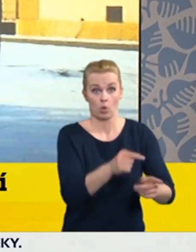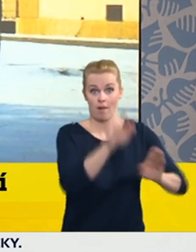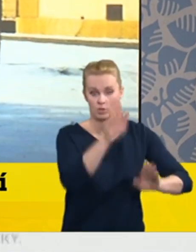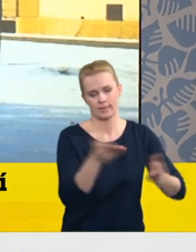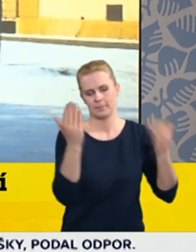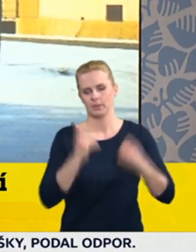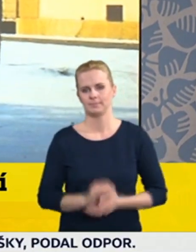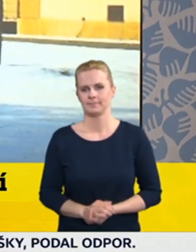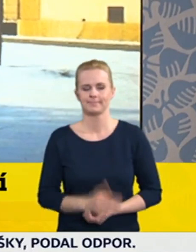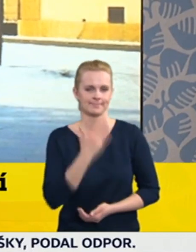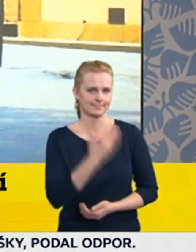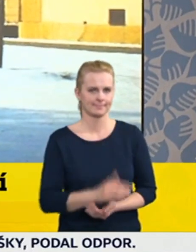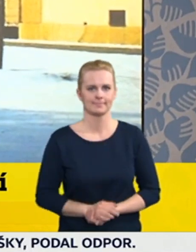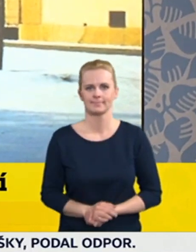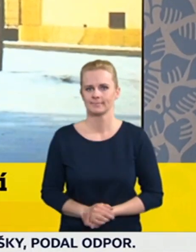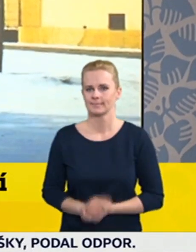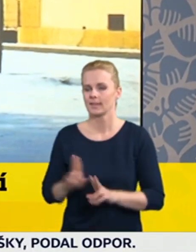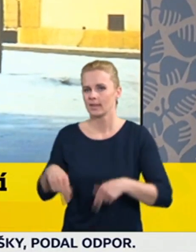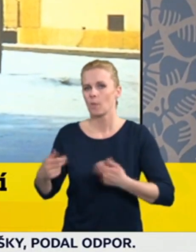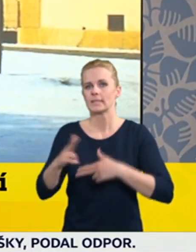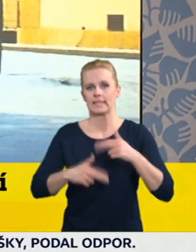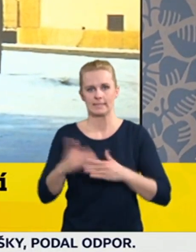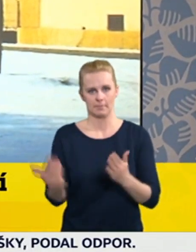Děkuji. Další dotaz, seznam zprávy, paní Rambousková.